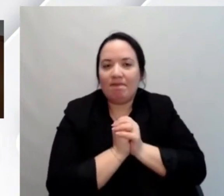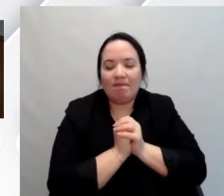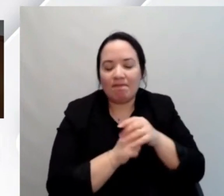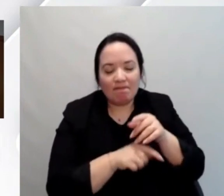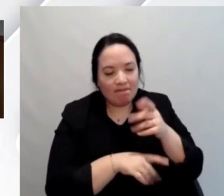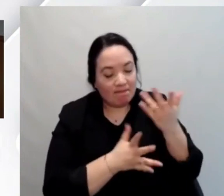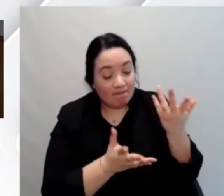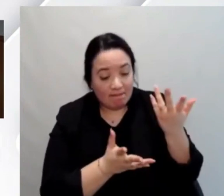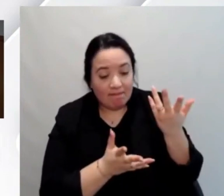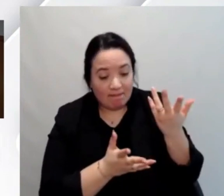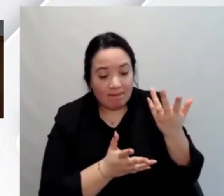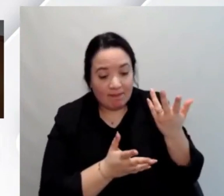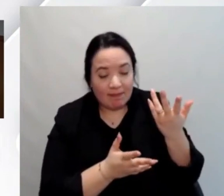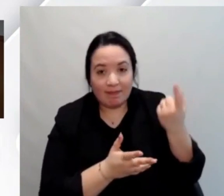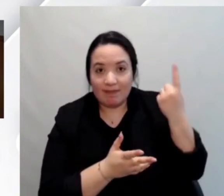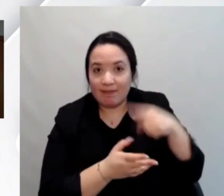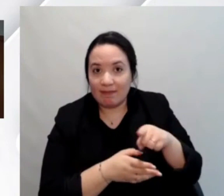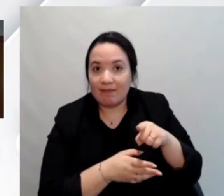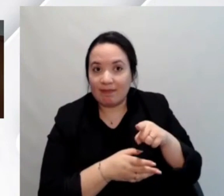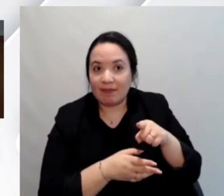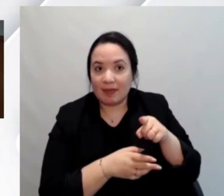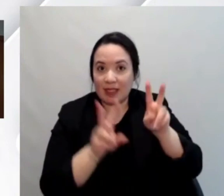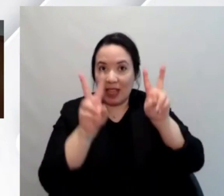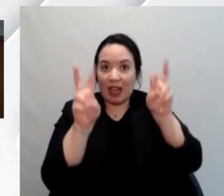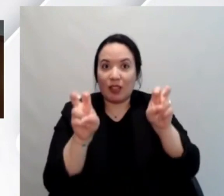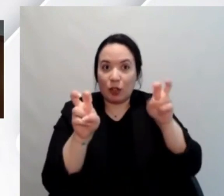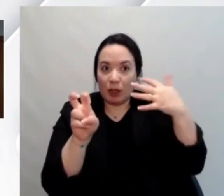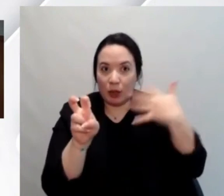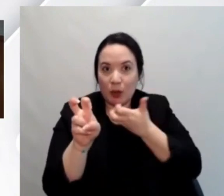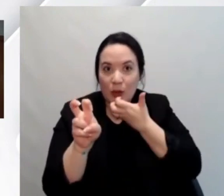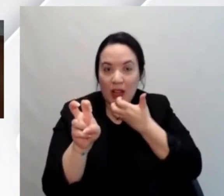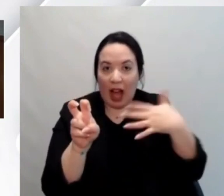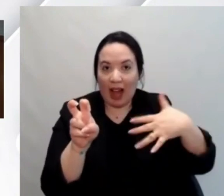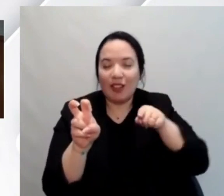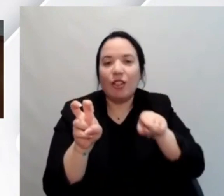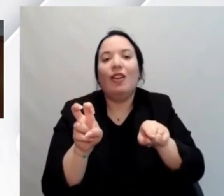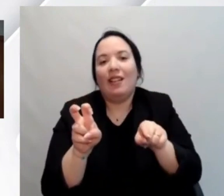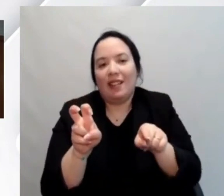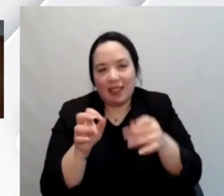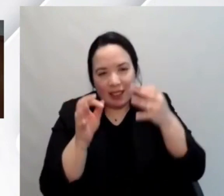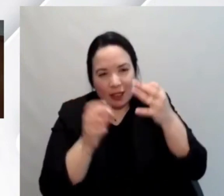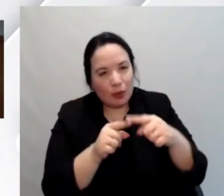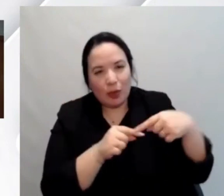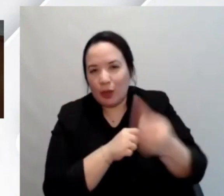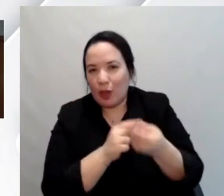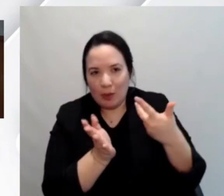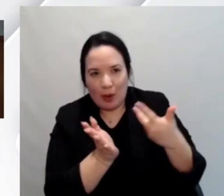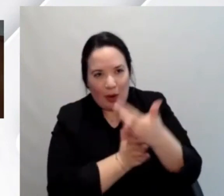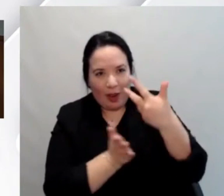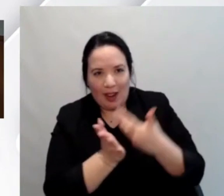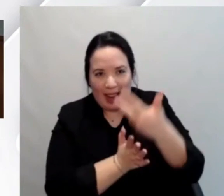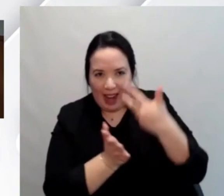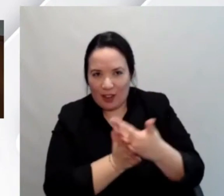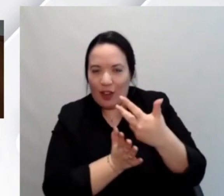per la foga anche che hai messo sul tema e poi poi ci racconterai poi riamo già la prossima domanda che ti